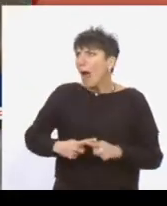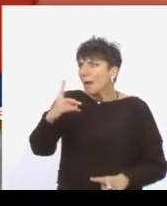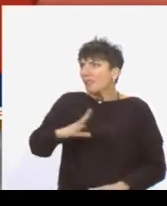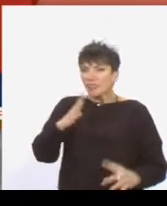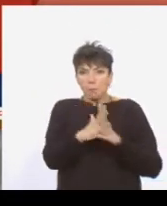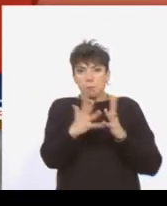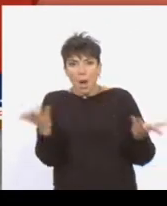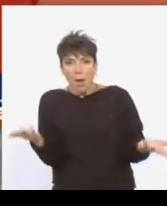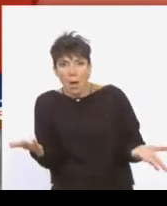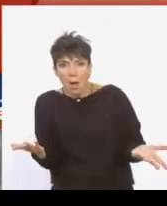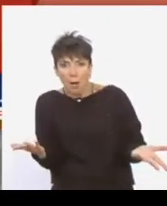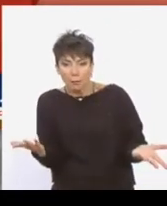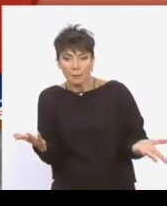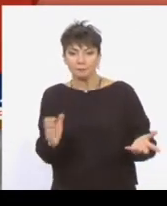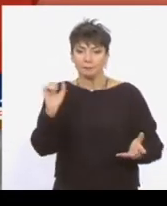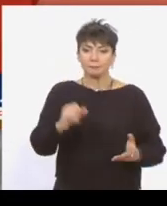Ουκρανία.